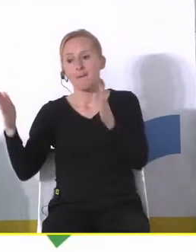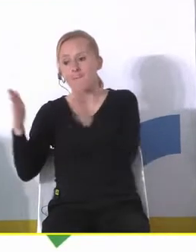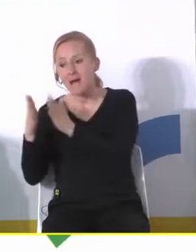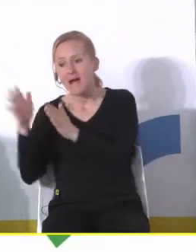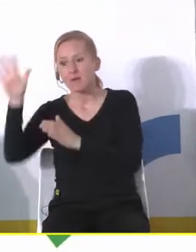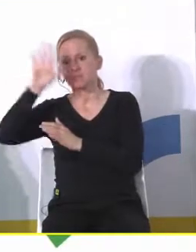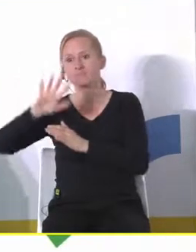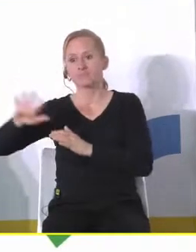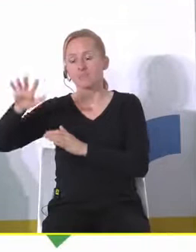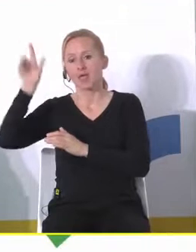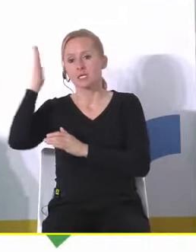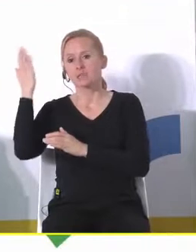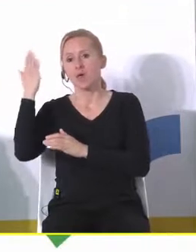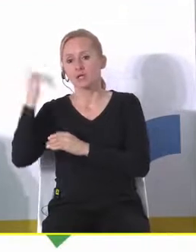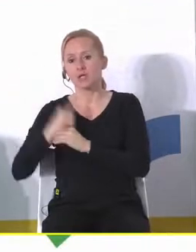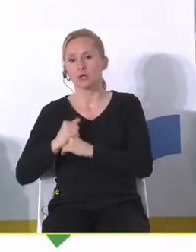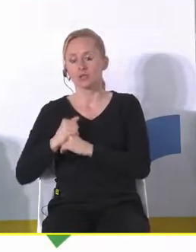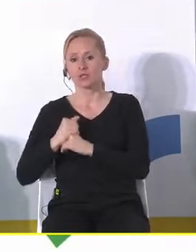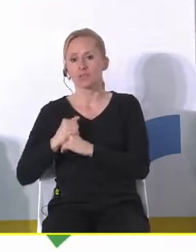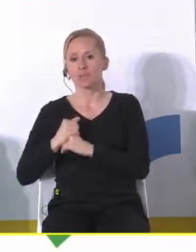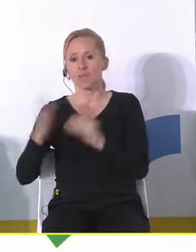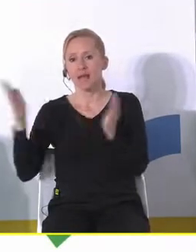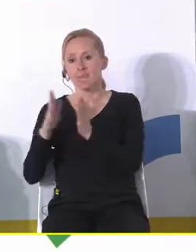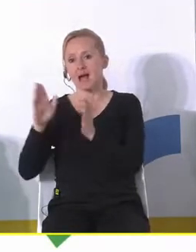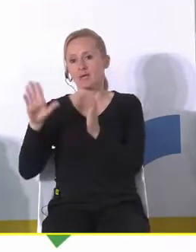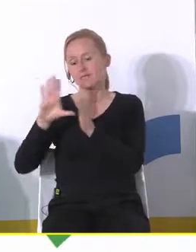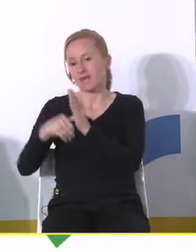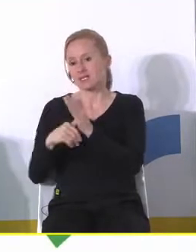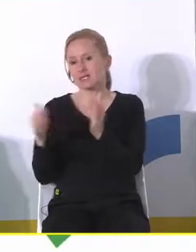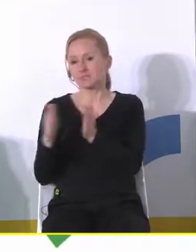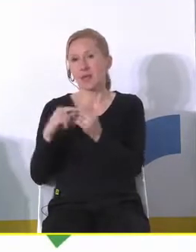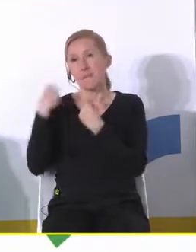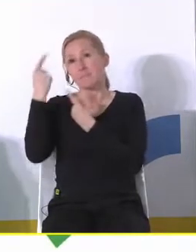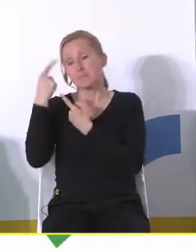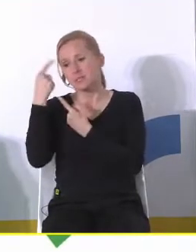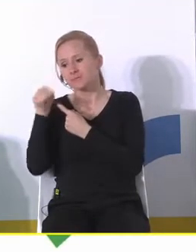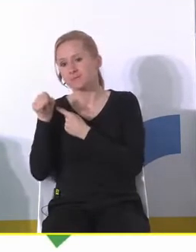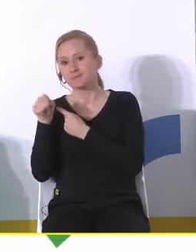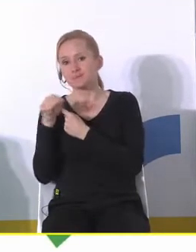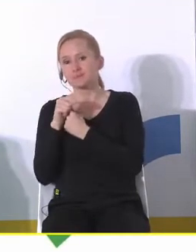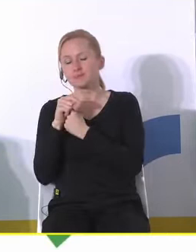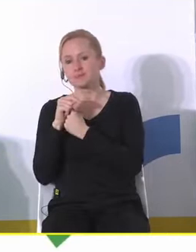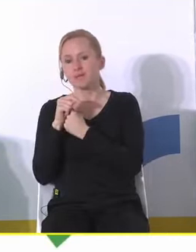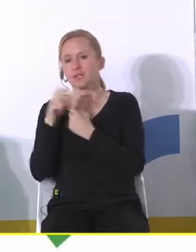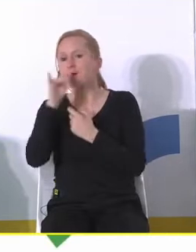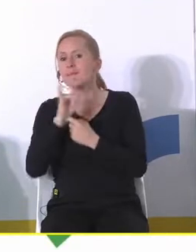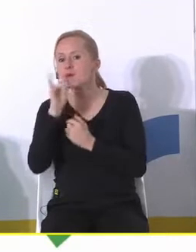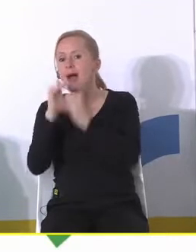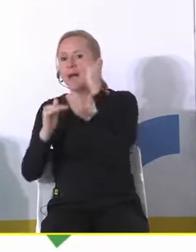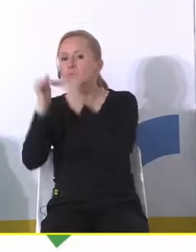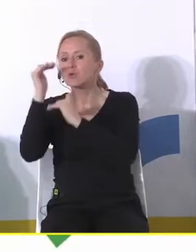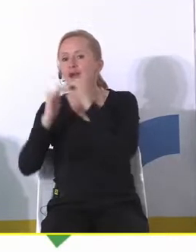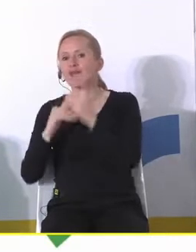społeczności mniejszych to o czym tu rozmawiamy mniejszych miasteczek miast myślę że próba budowania